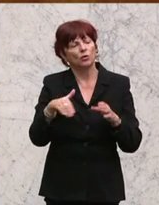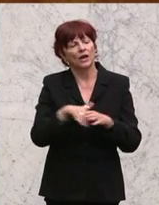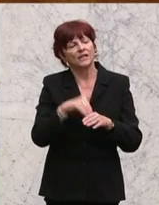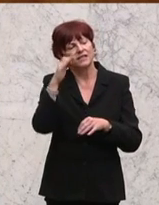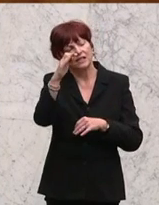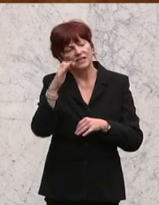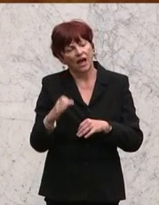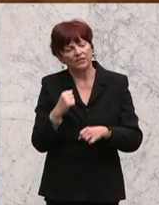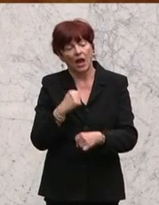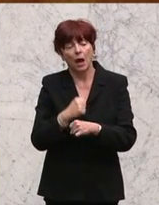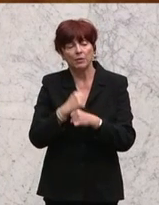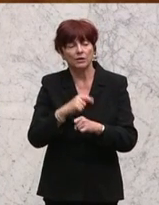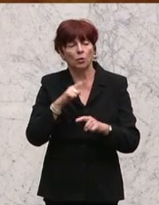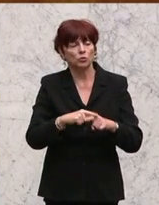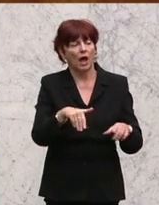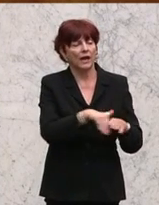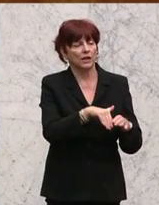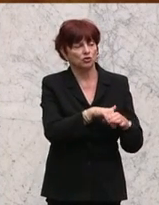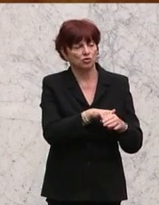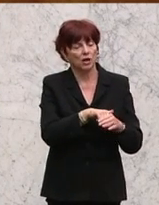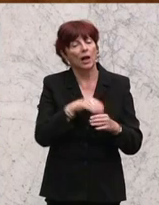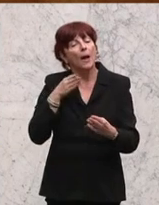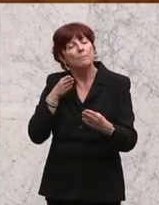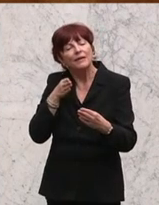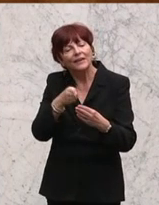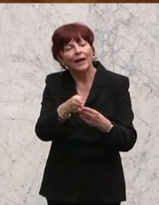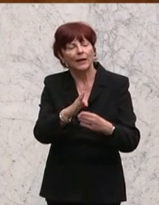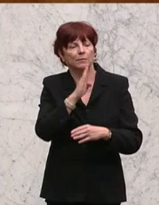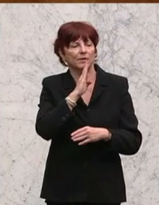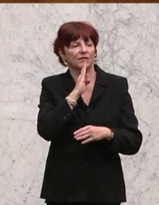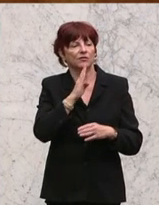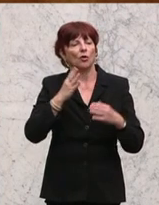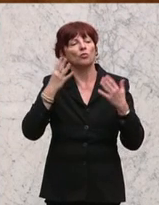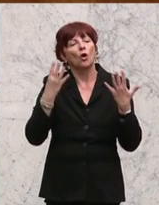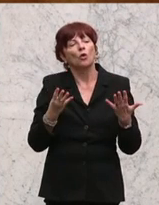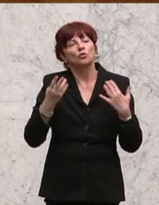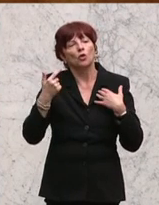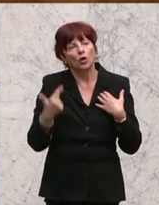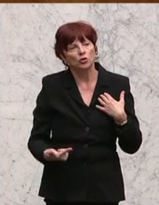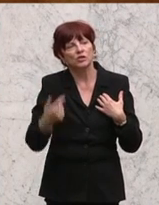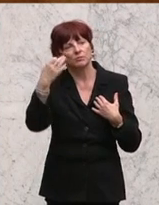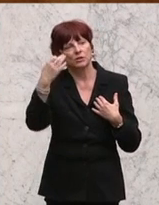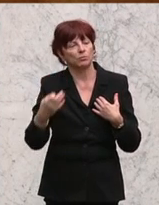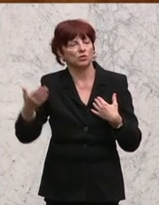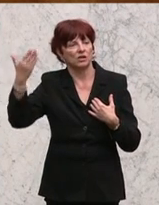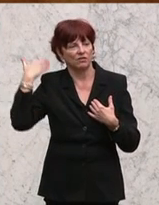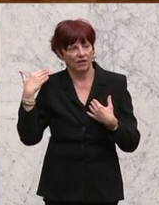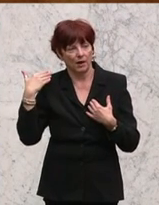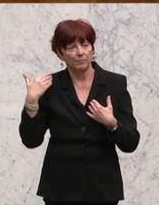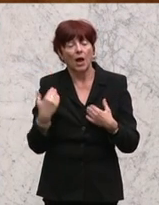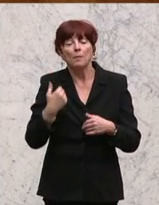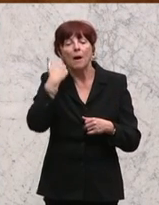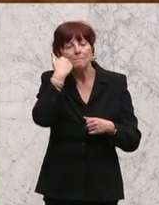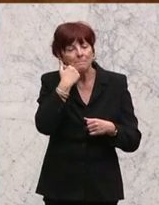Angestellte bei Bezug einer Direktpension bei 79 Prozent gehabt, wobei Männer einen